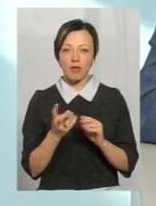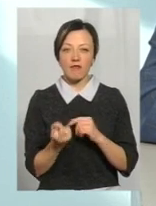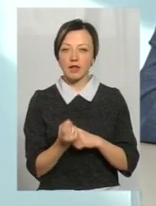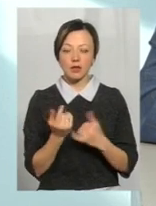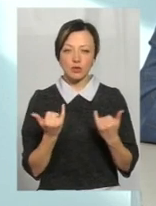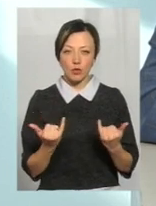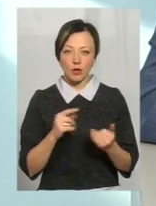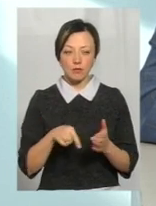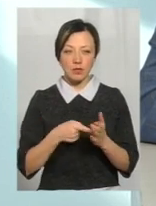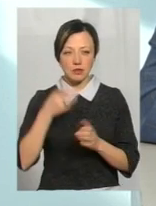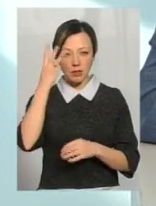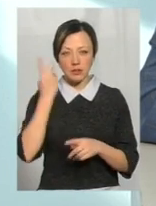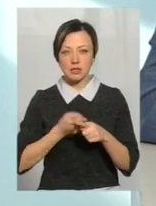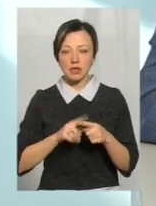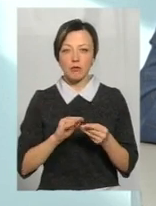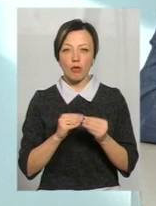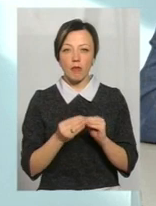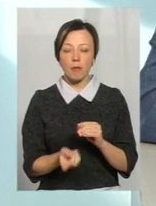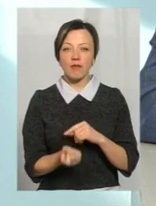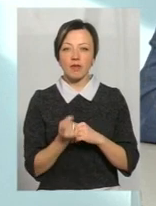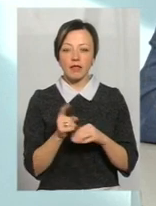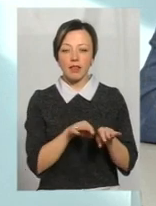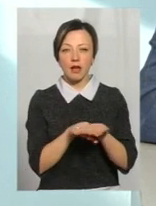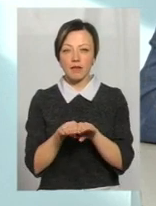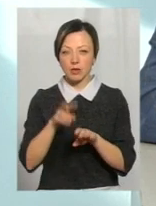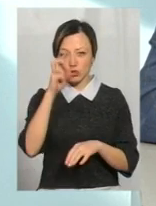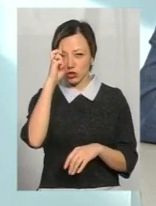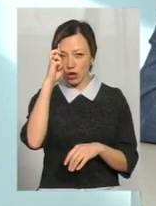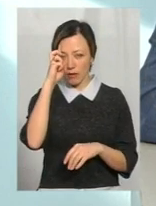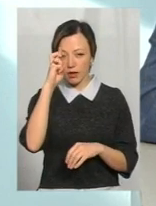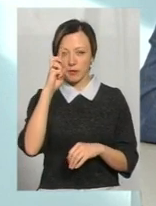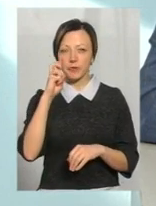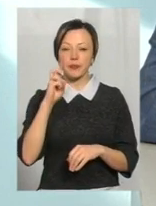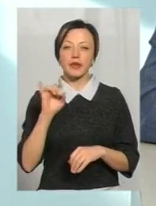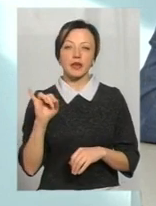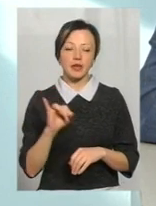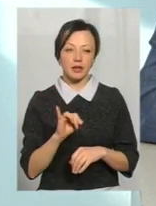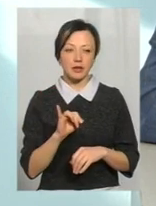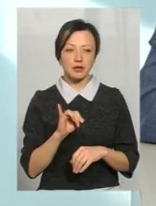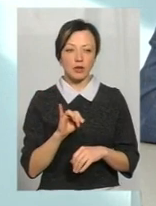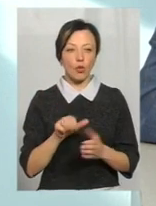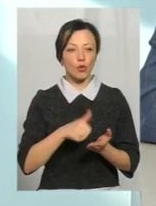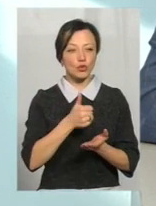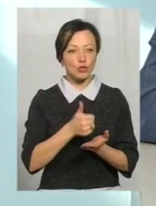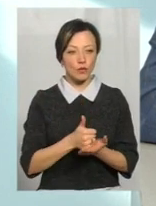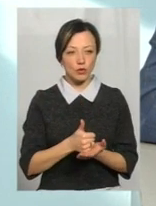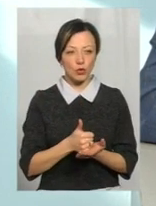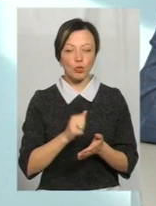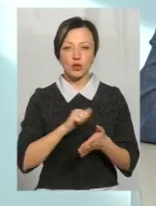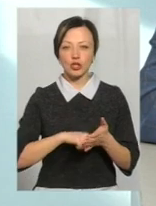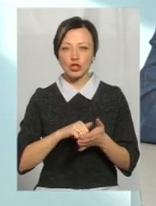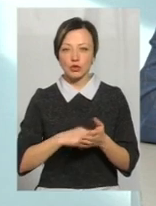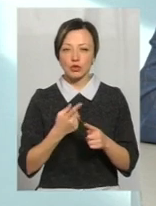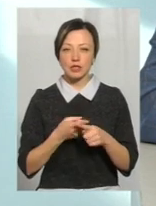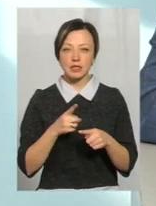сьогодні в місті Хмельницькому, це проблема, яка виникла на рівні держави. І основна її причина